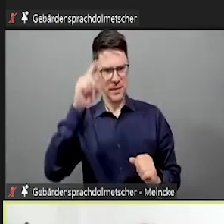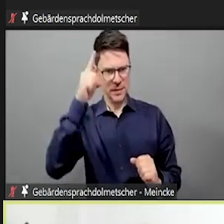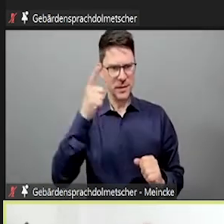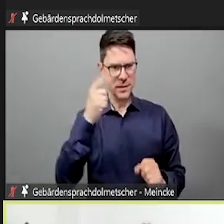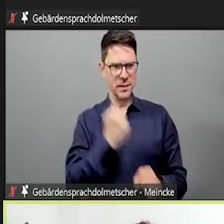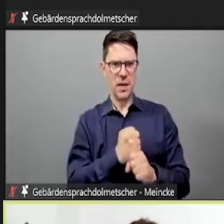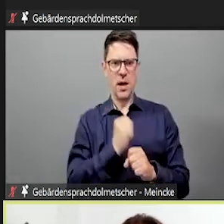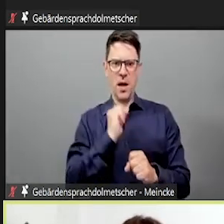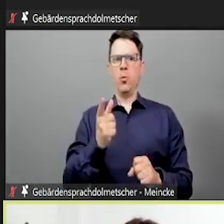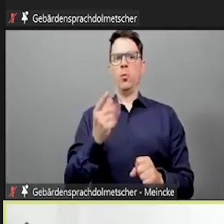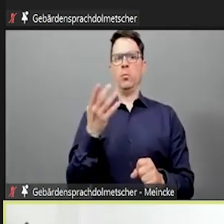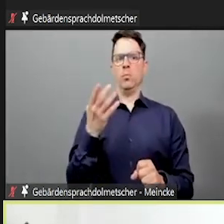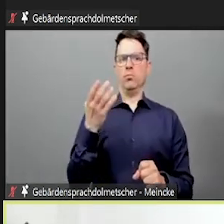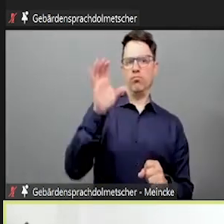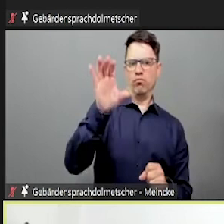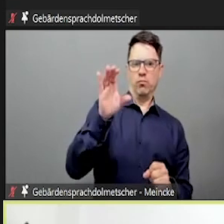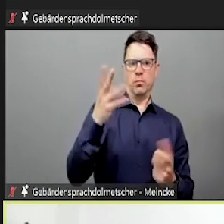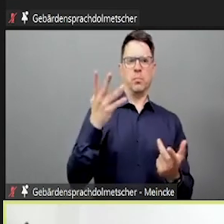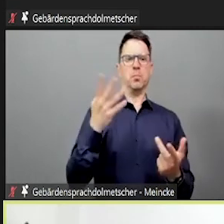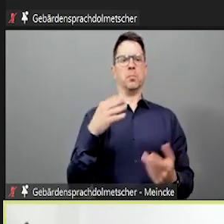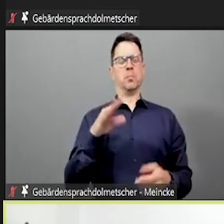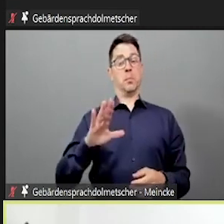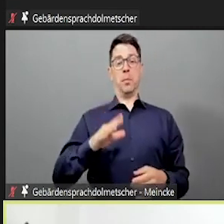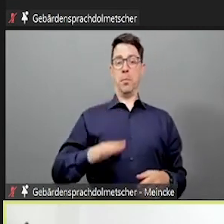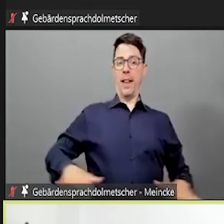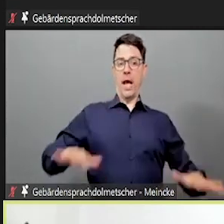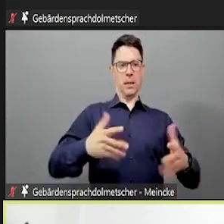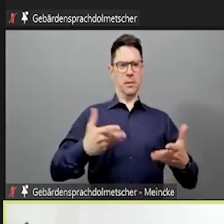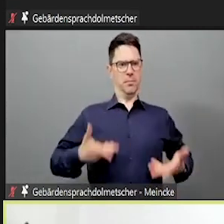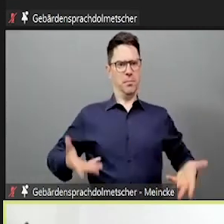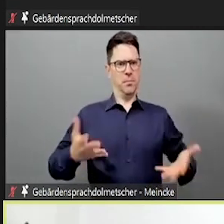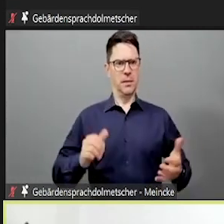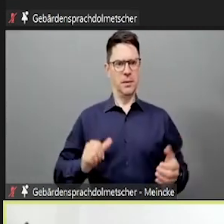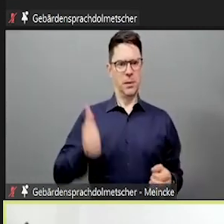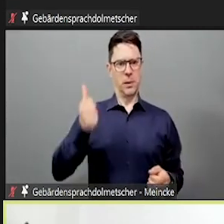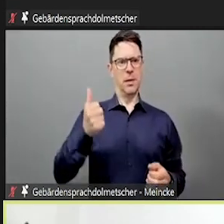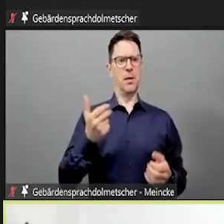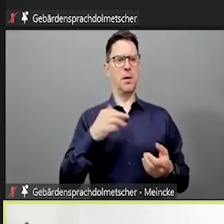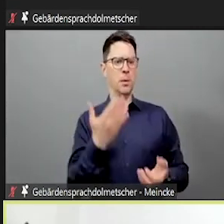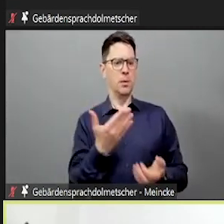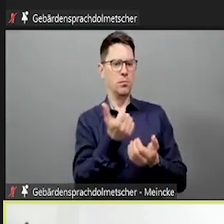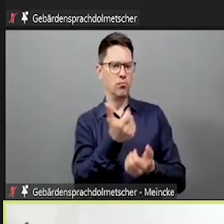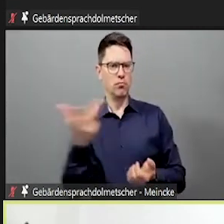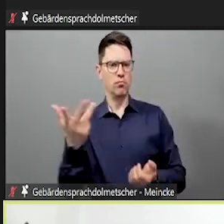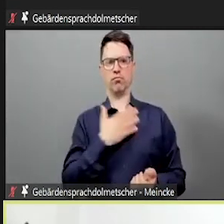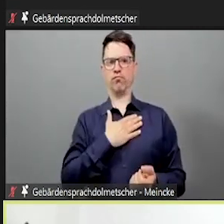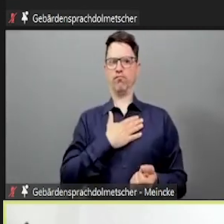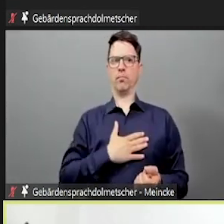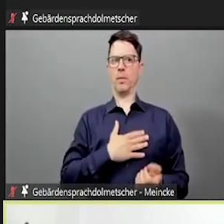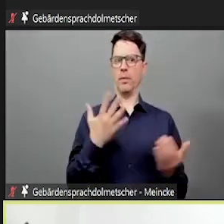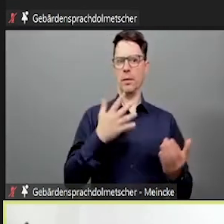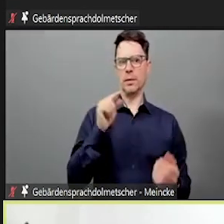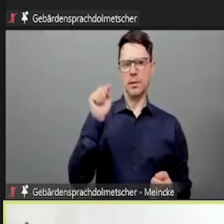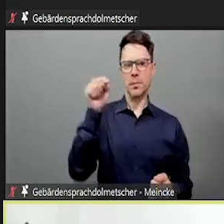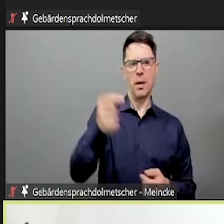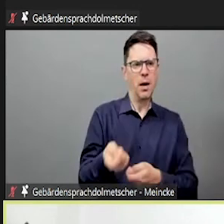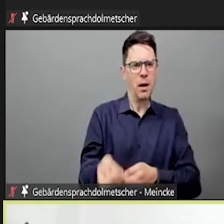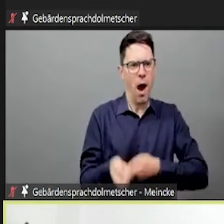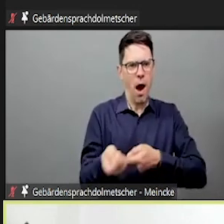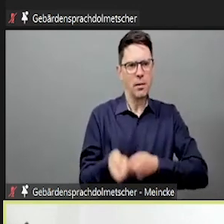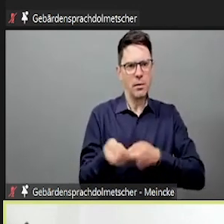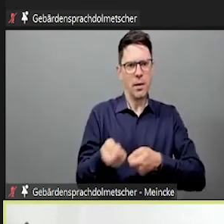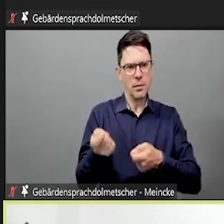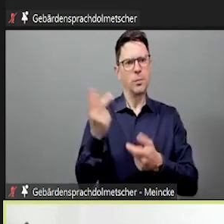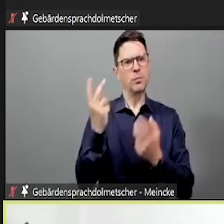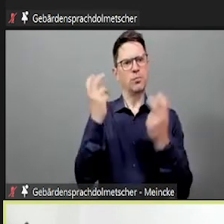ich habe bei diesen Vorstellungsaufgaben einen sehr, sehr hohen Rücklauf. Also vielleicht entziehen sich ein oder zwei. Die würde ich dann auch nicht